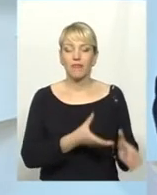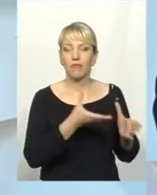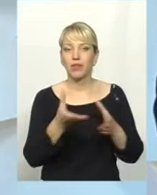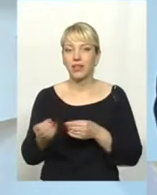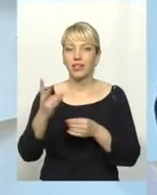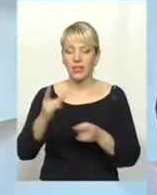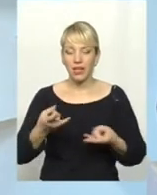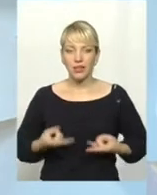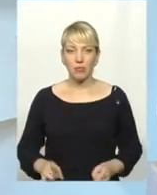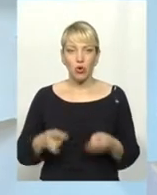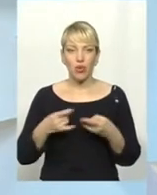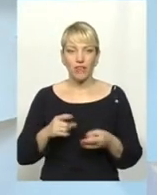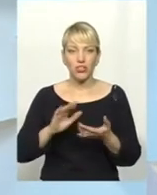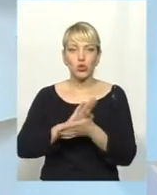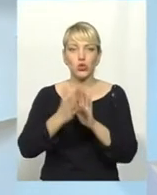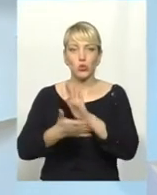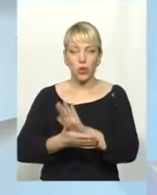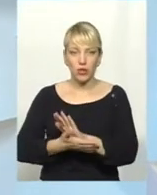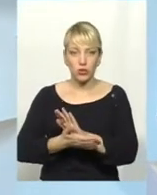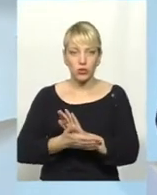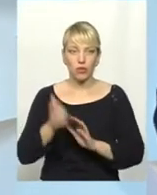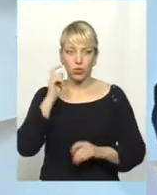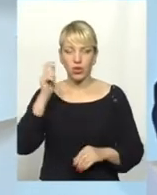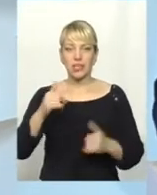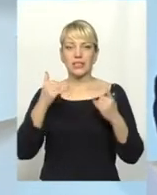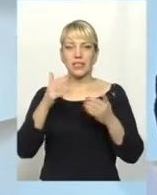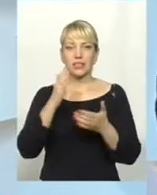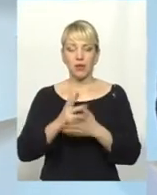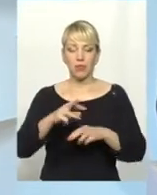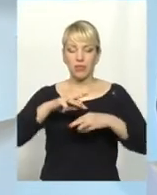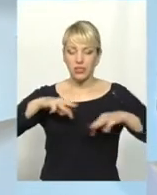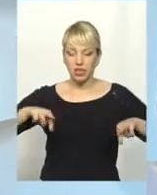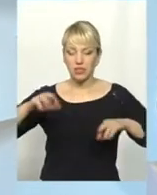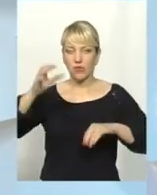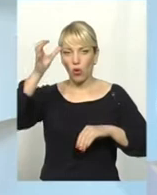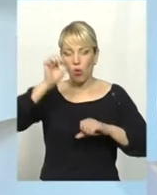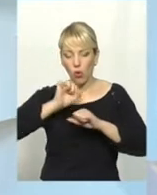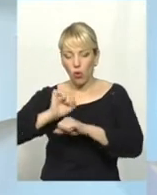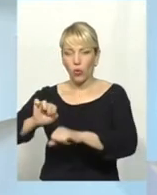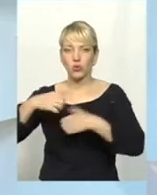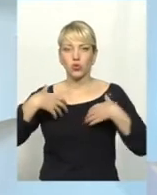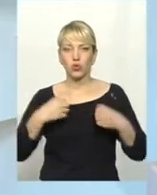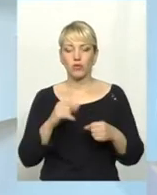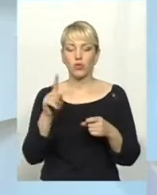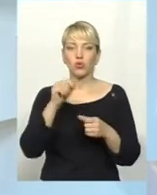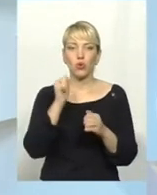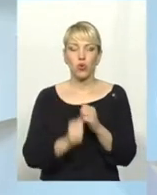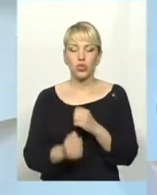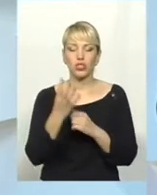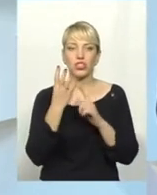Зараз ми маємо відомості від Міністерства охорони здоров'я, що чинайменше кожна четверта